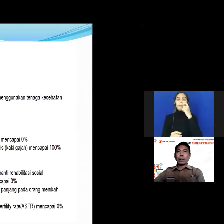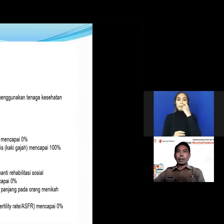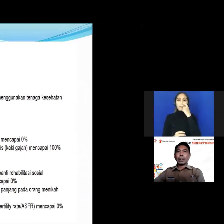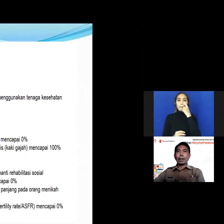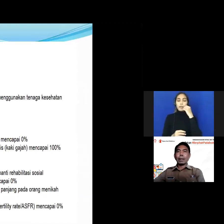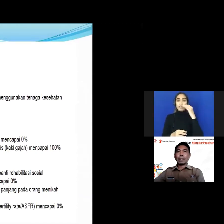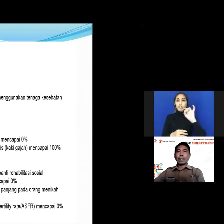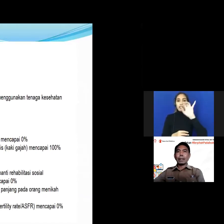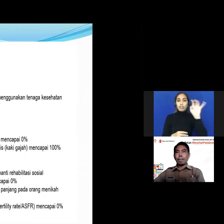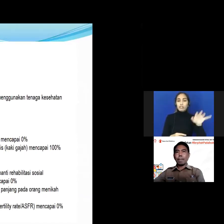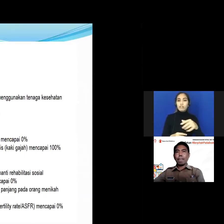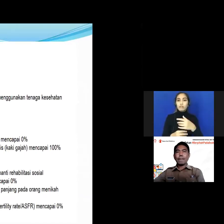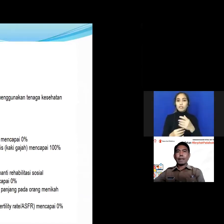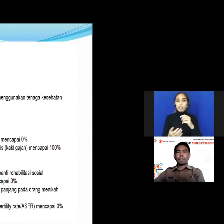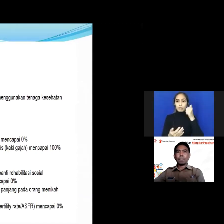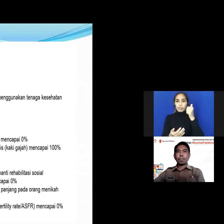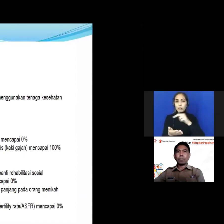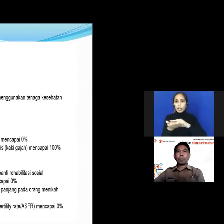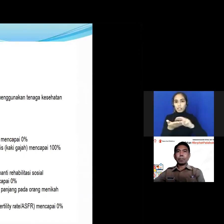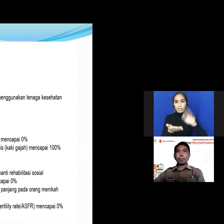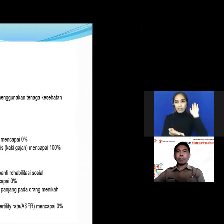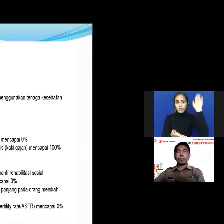mungkin bisa kita baca nanti next